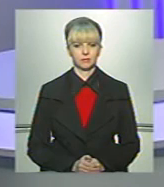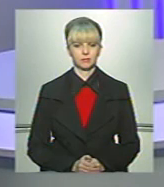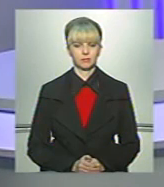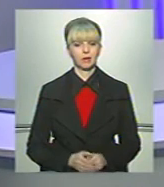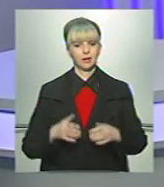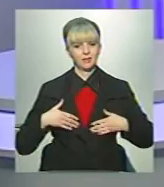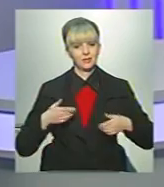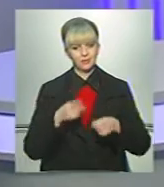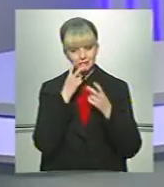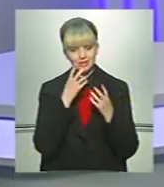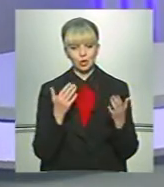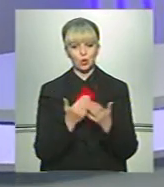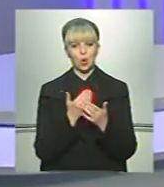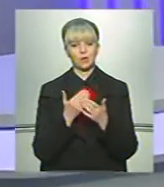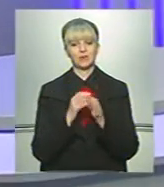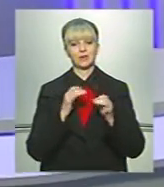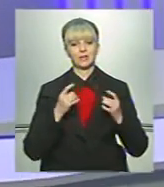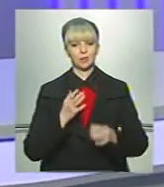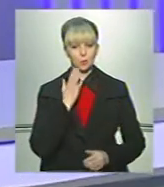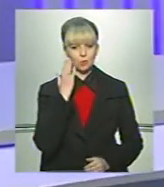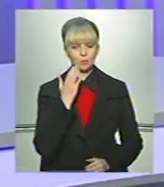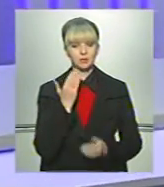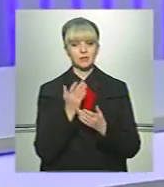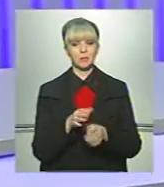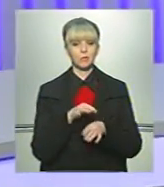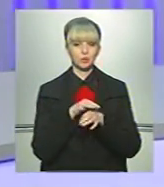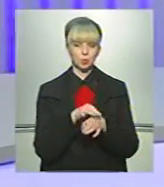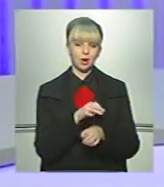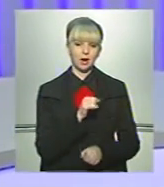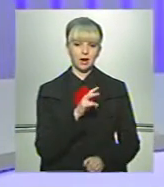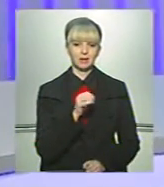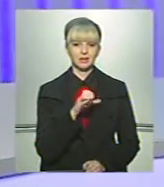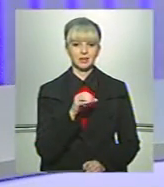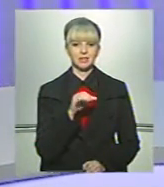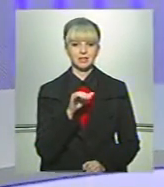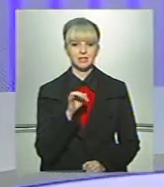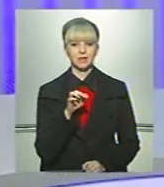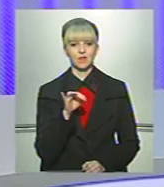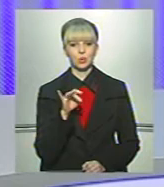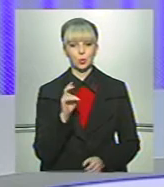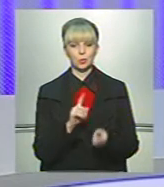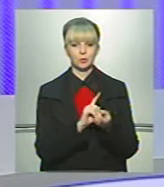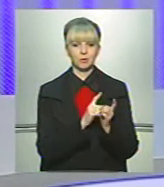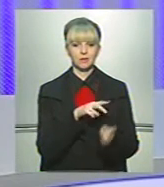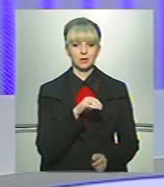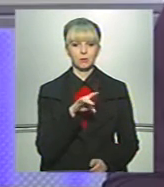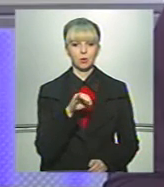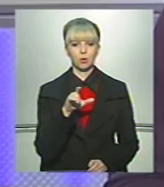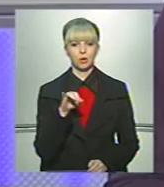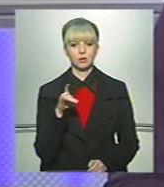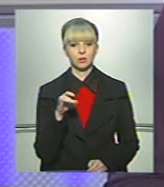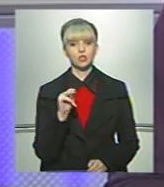Вітаю, ви дивитесь новини в ефір телеканалу Буковина. В студії працюють ведуча Анастасія Федорюк, сурдопереклад Лесі Прохоренко.